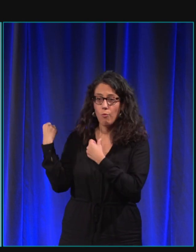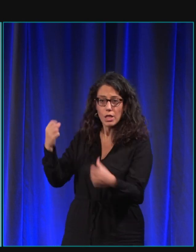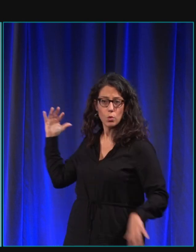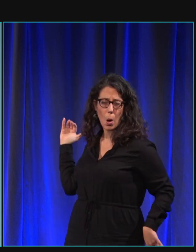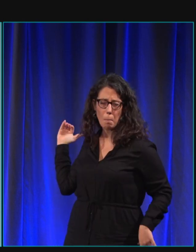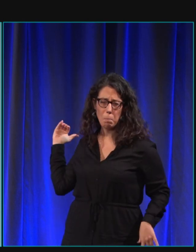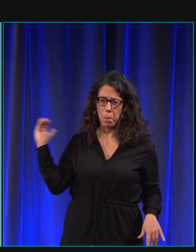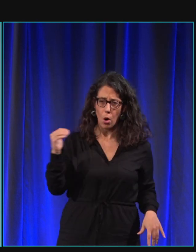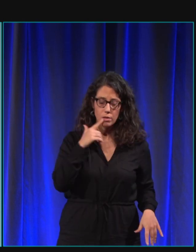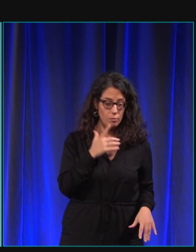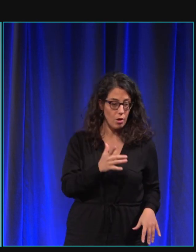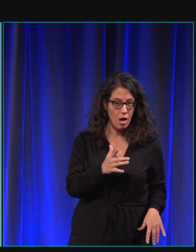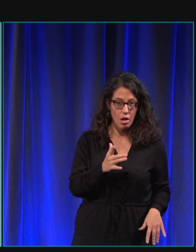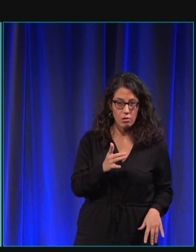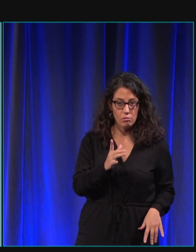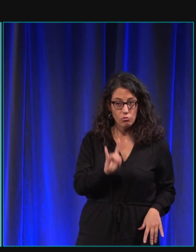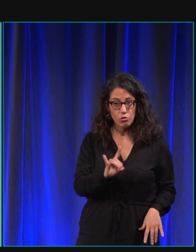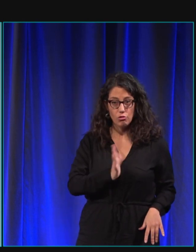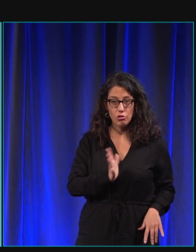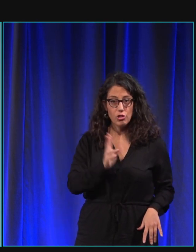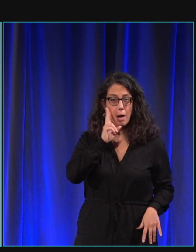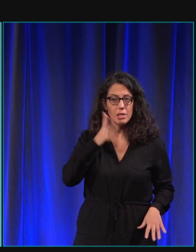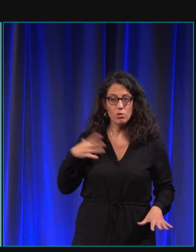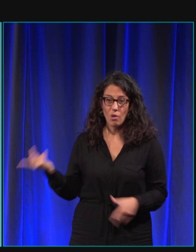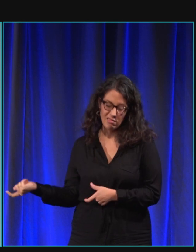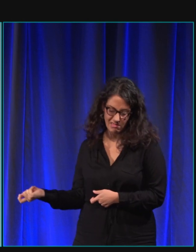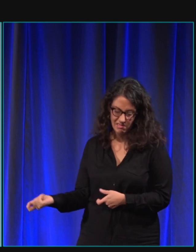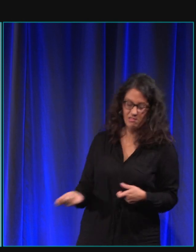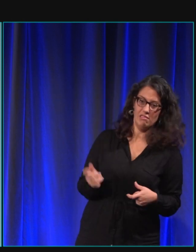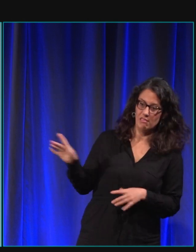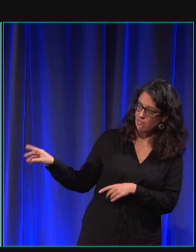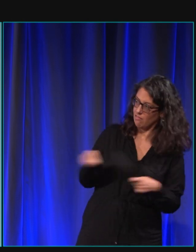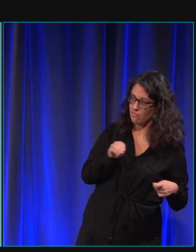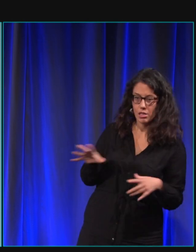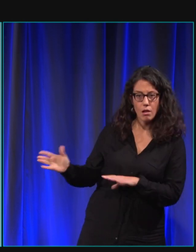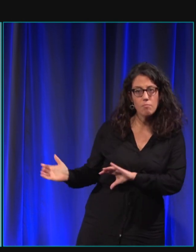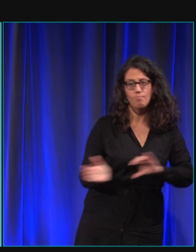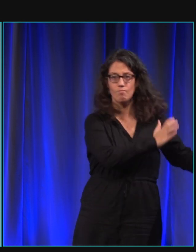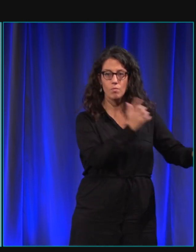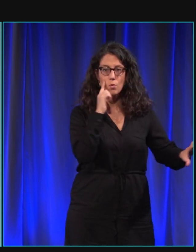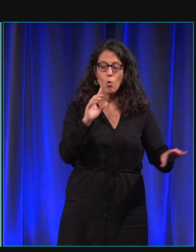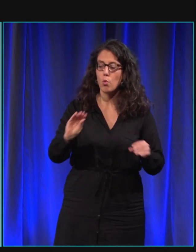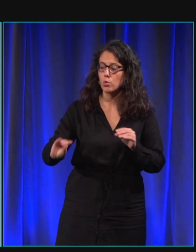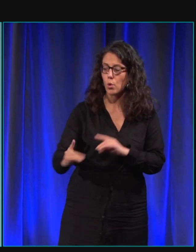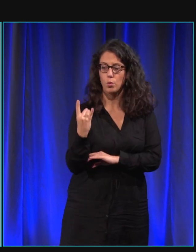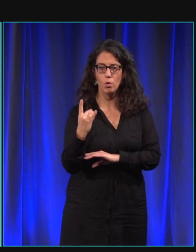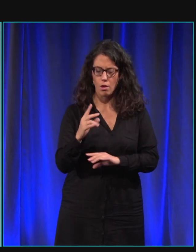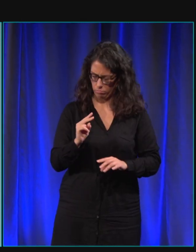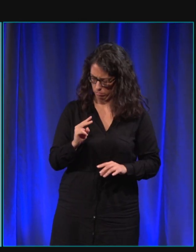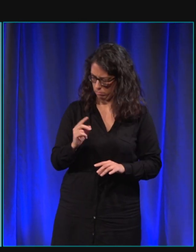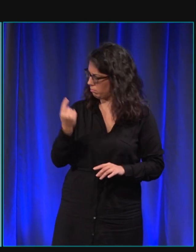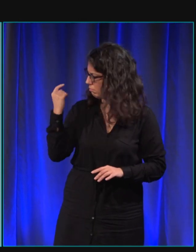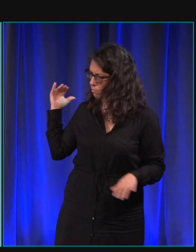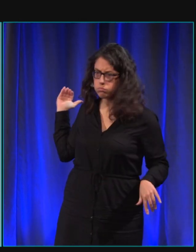le chien a appris à pousser ou à tirer pour mettre en sécurité et il va se retourner pour indiquer qu'il y quelque chose qui